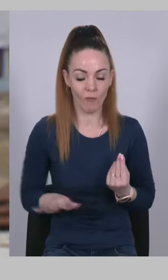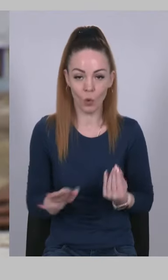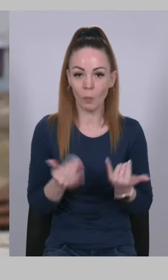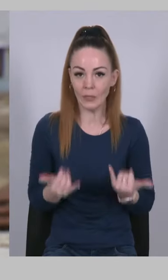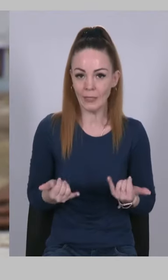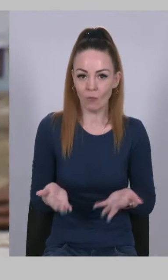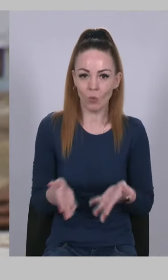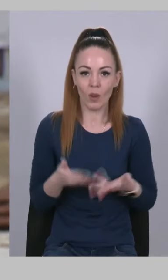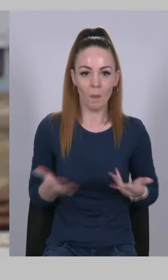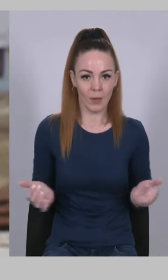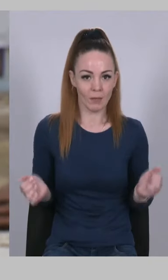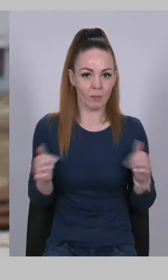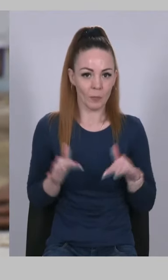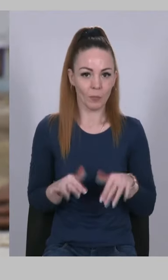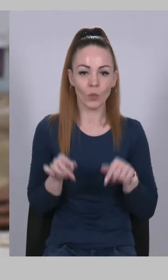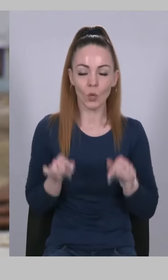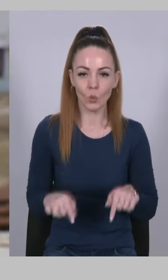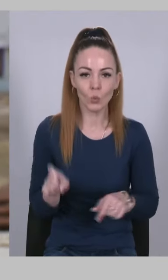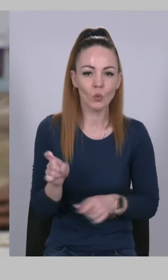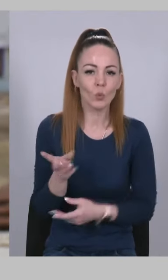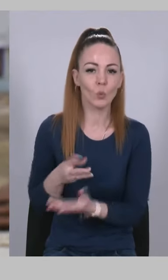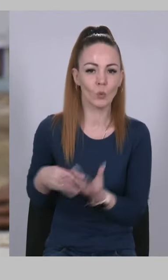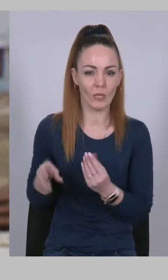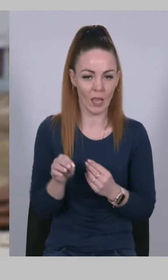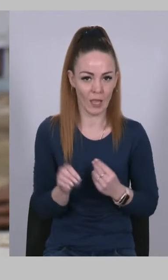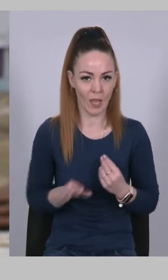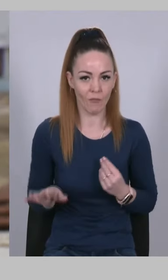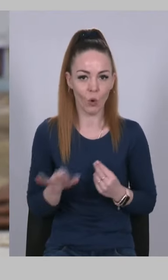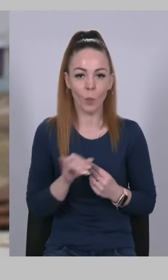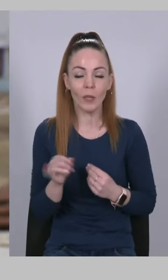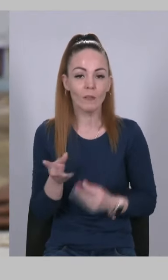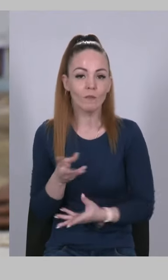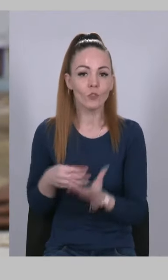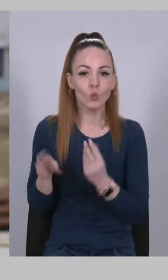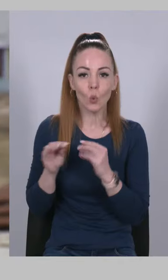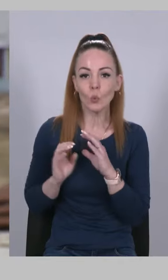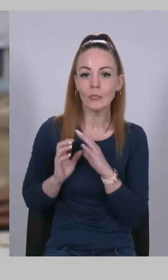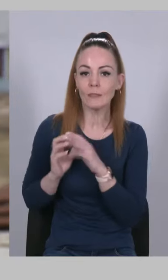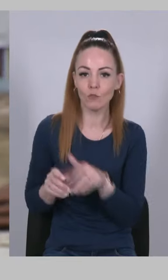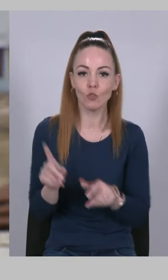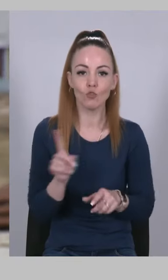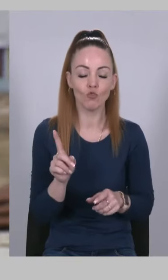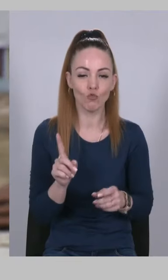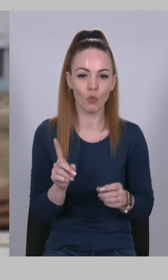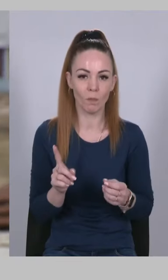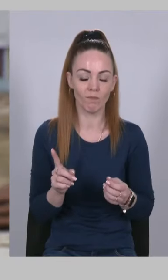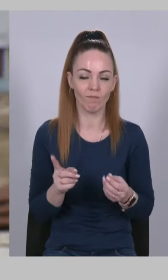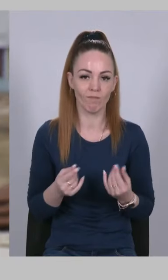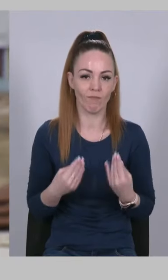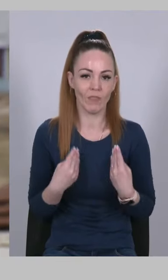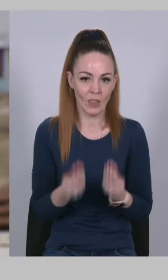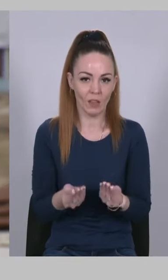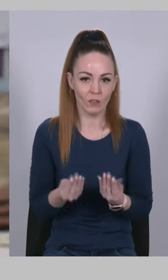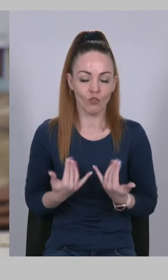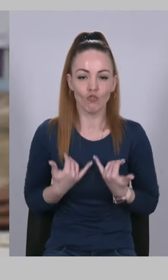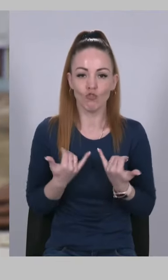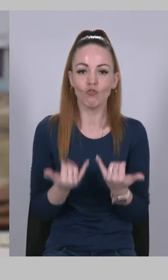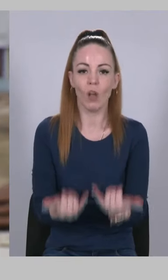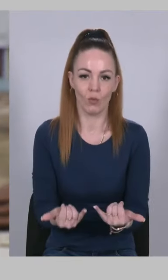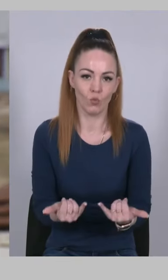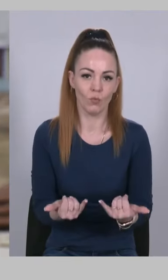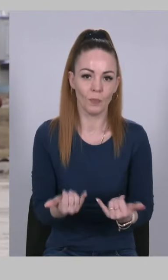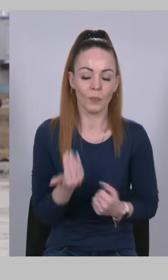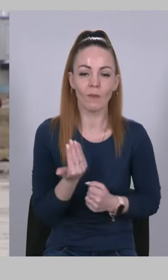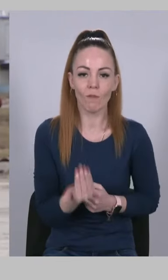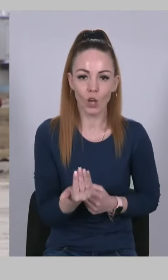зібралися тут з усієї Європи та з усього світу, щоб віддати шану вашій